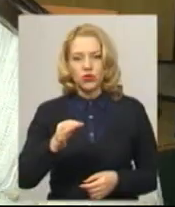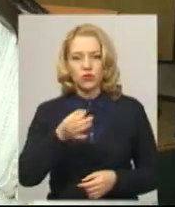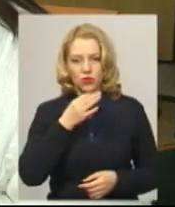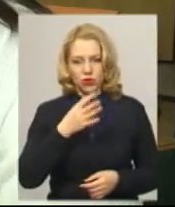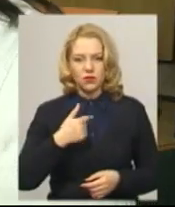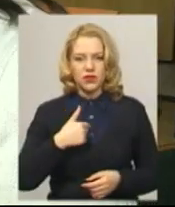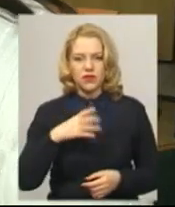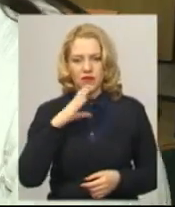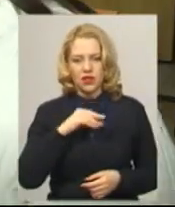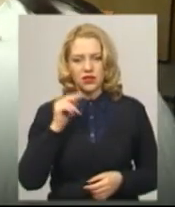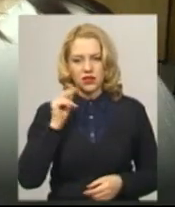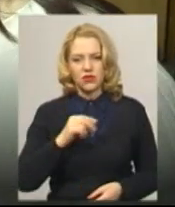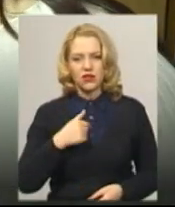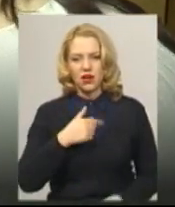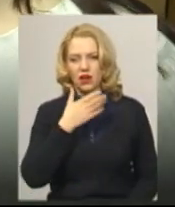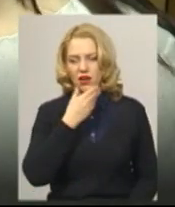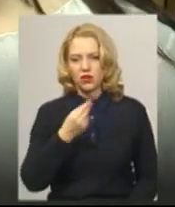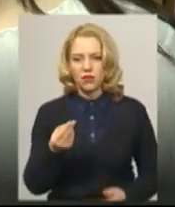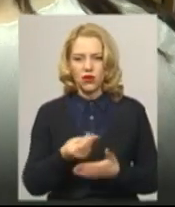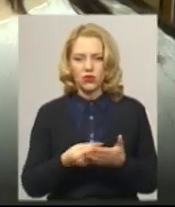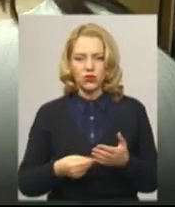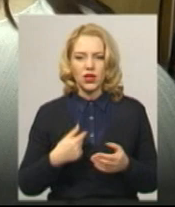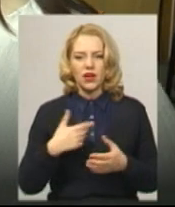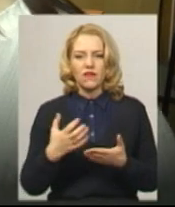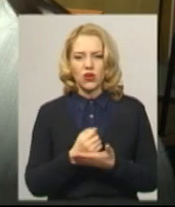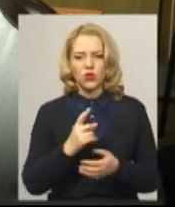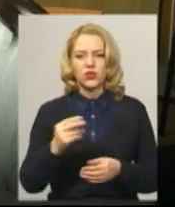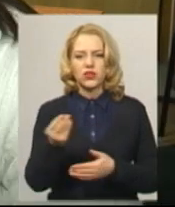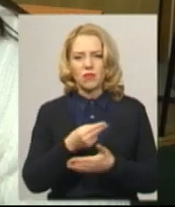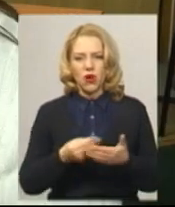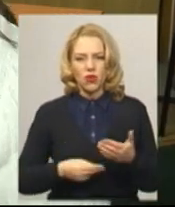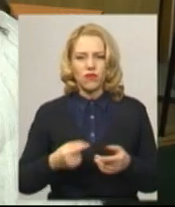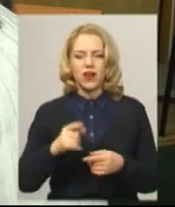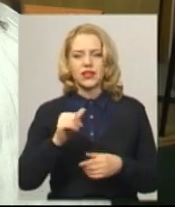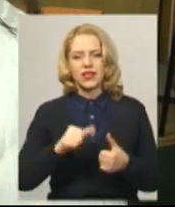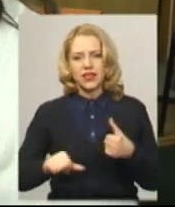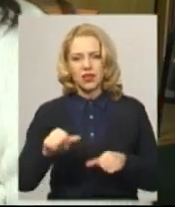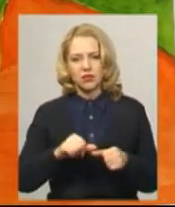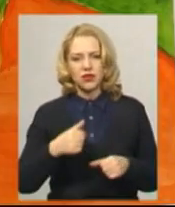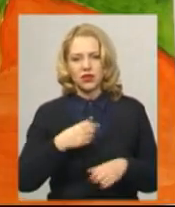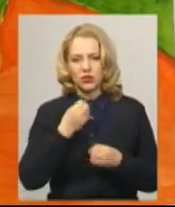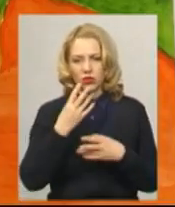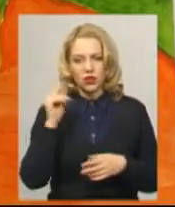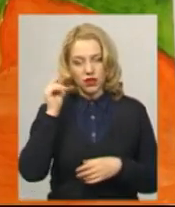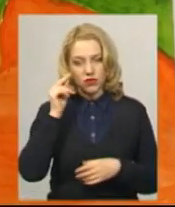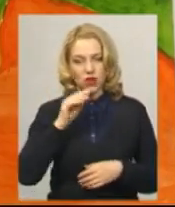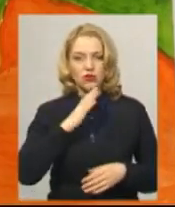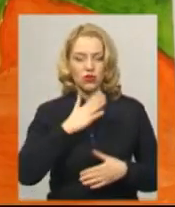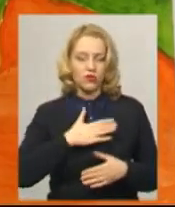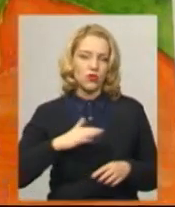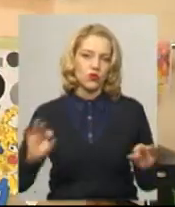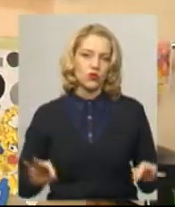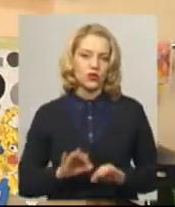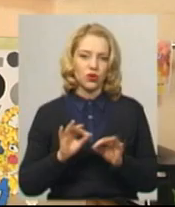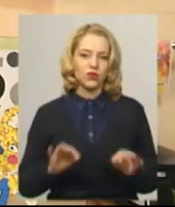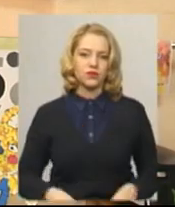вдається. Я гарно малюю, виходить і малювати, і ліпити, я добре навчаюся і люблю музику. Світлана Поробок, Дем'ян